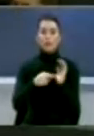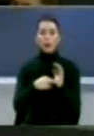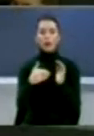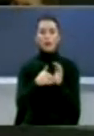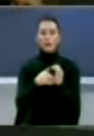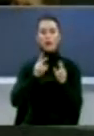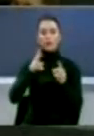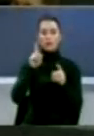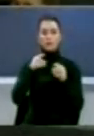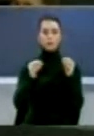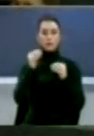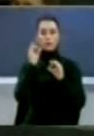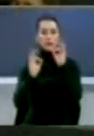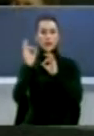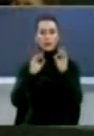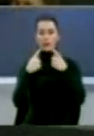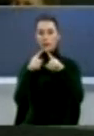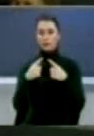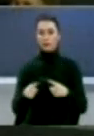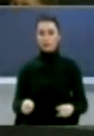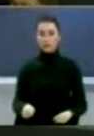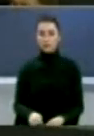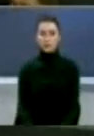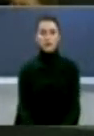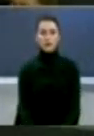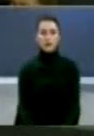ishte nevoja që kjo shkall të atimore të ritej